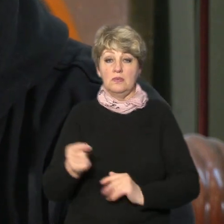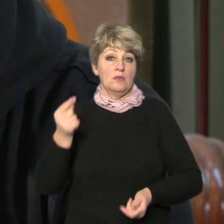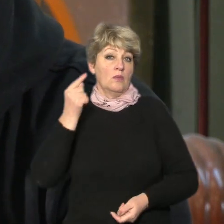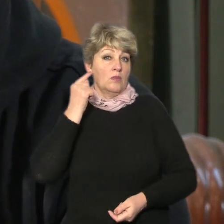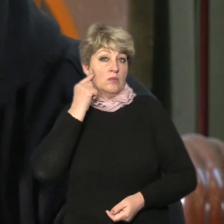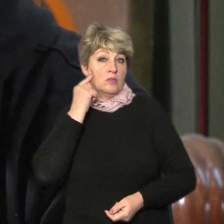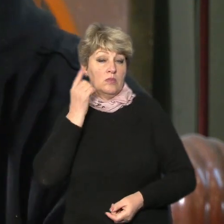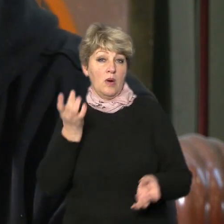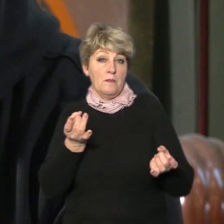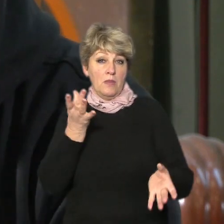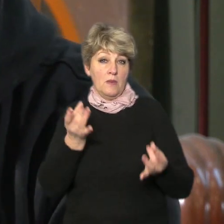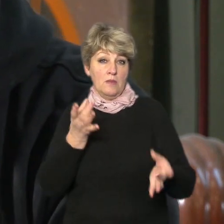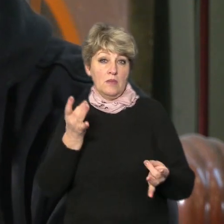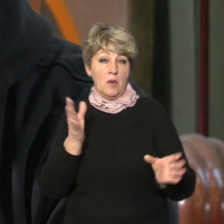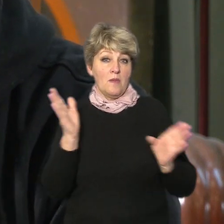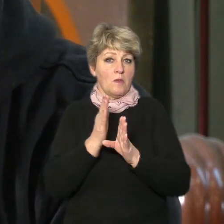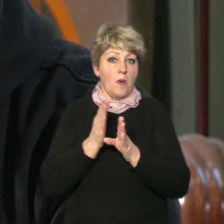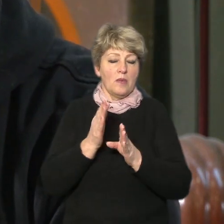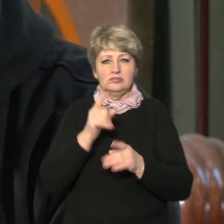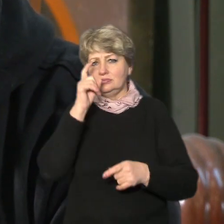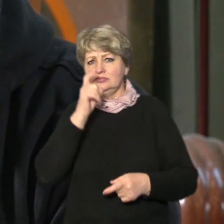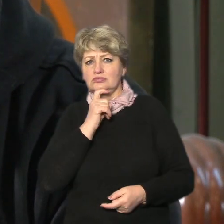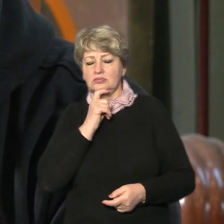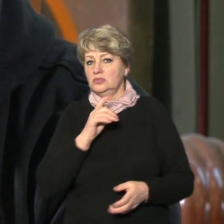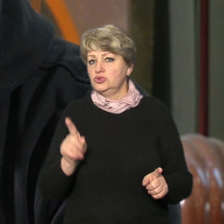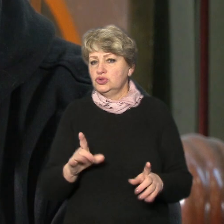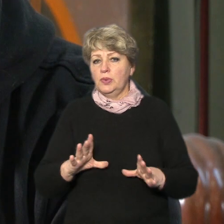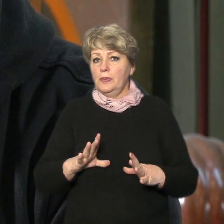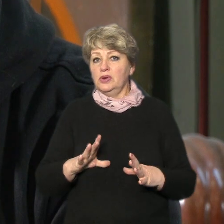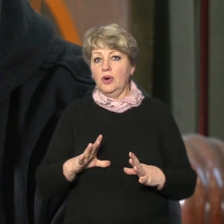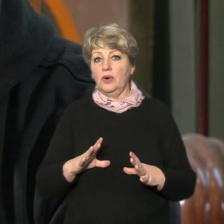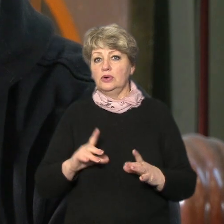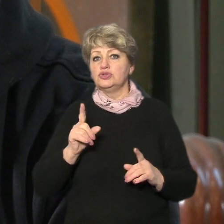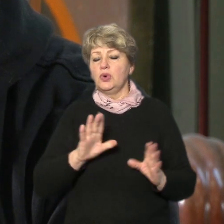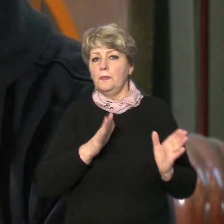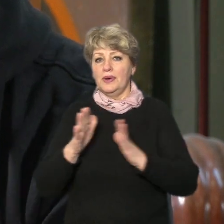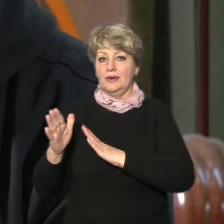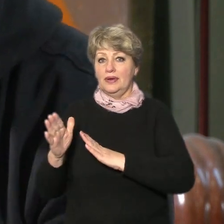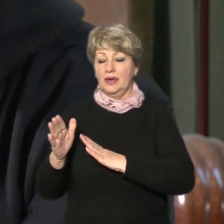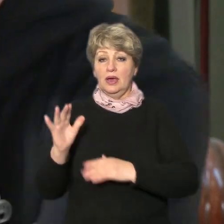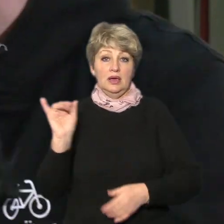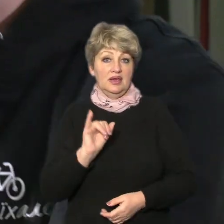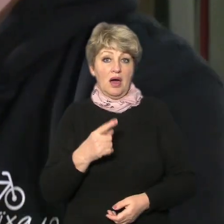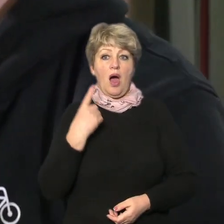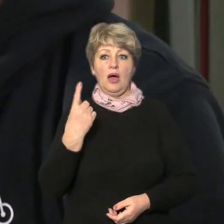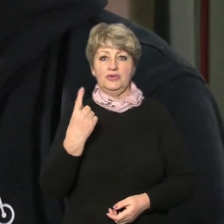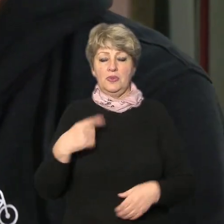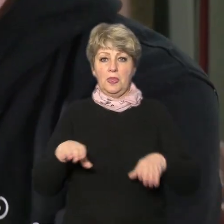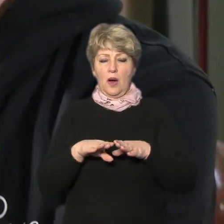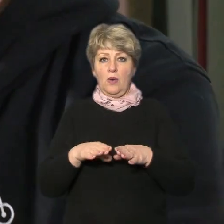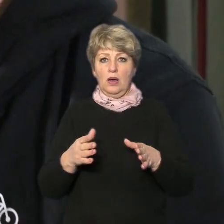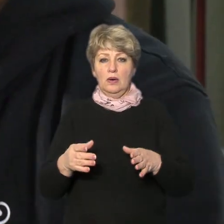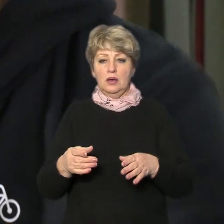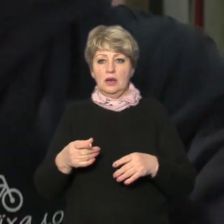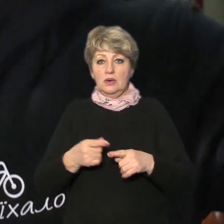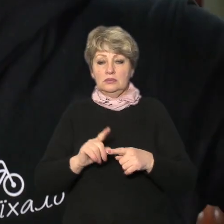постріли в повітря чи не повітря там тоді не зрозуміло було що то кулося і один такий і